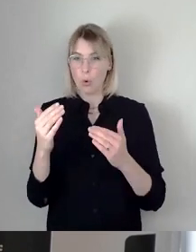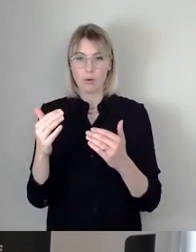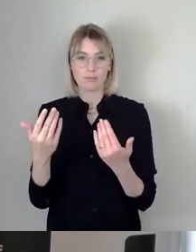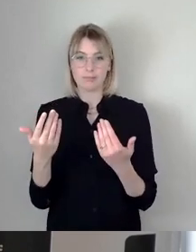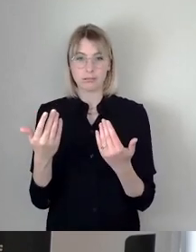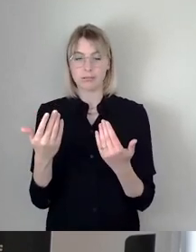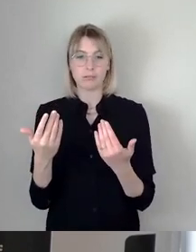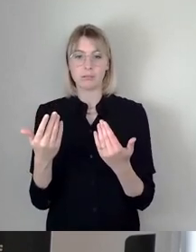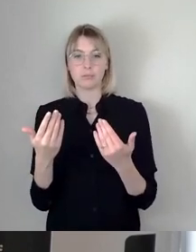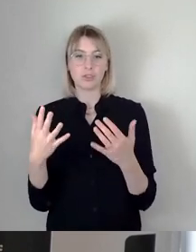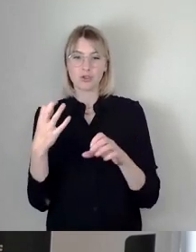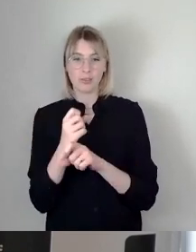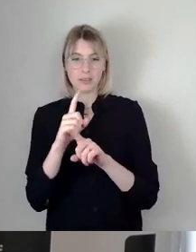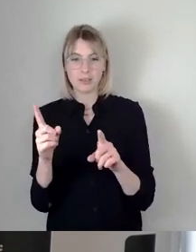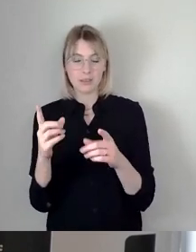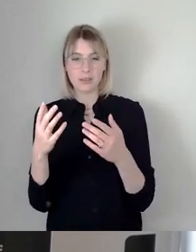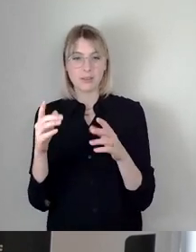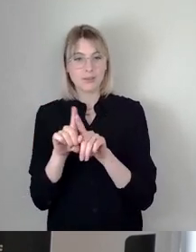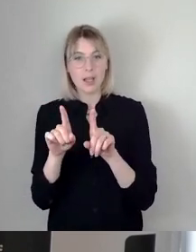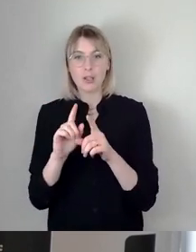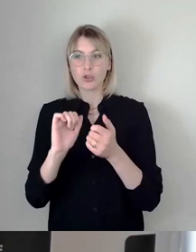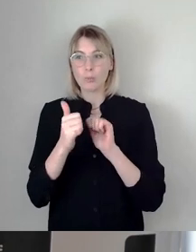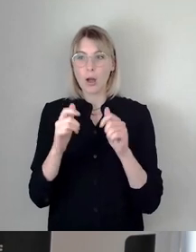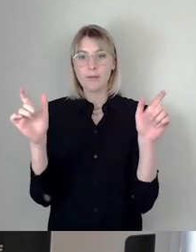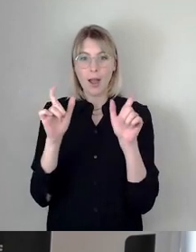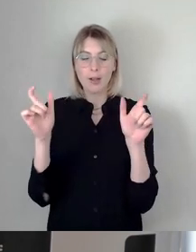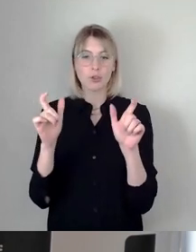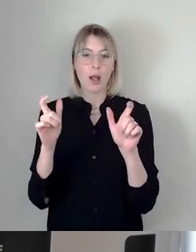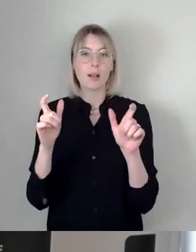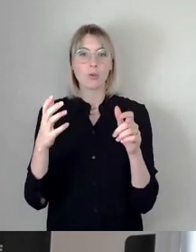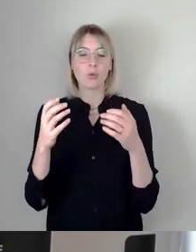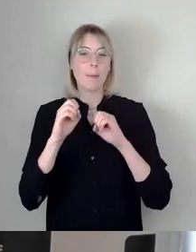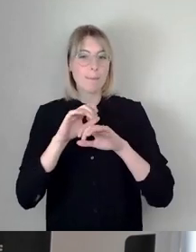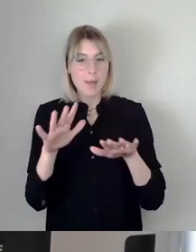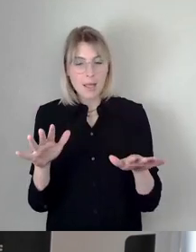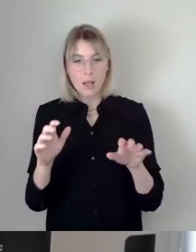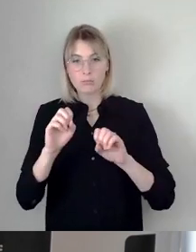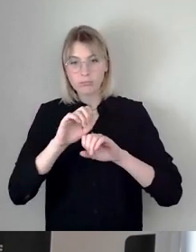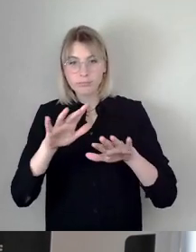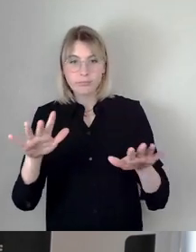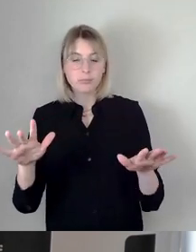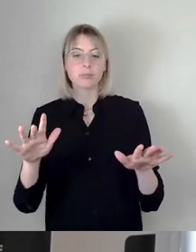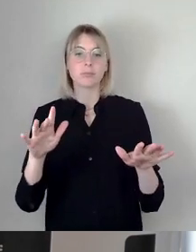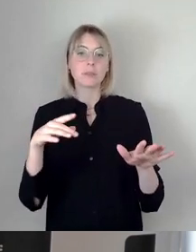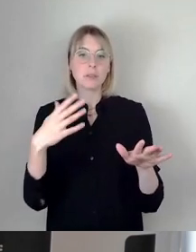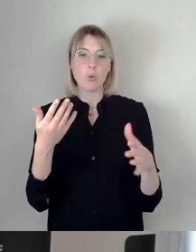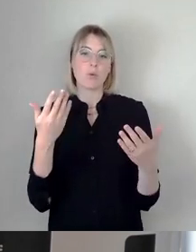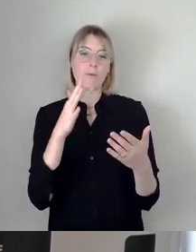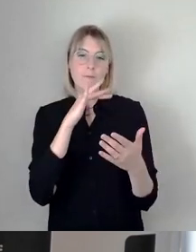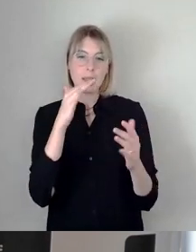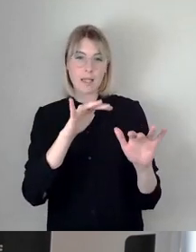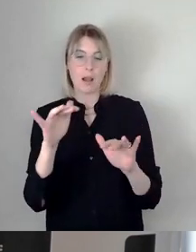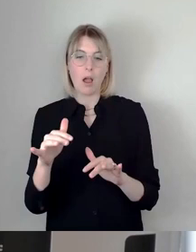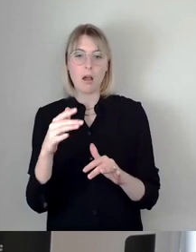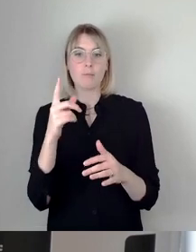Großsportveranstaltungen werden zu weit übertragen, als dass es eine einfache Werbung von Dresdner Lage wäre, nur dieses zu bringen. Und das ist eine Investition.